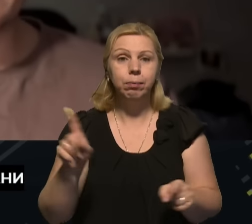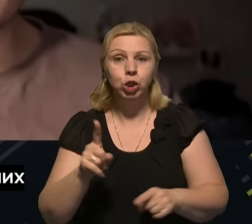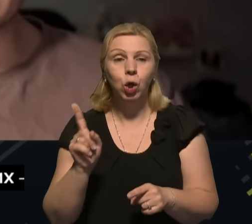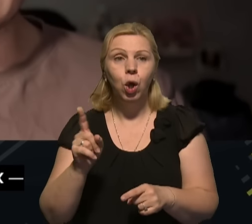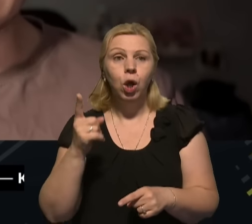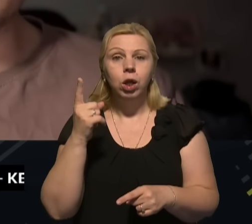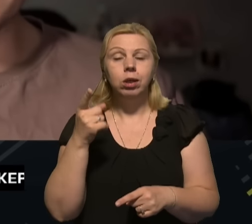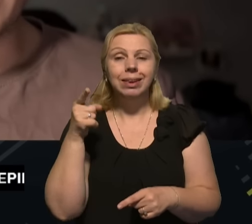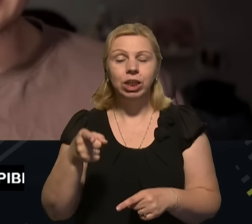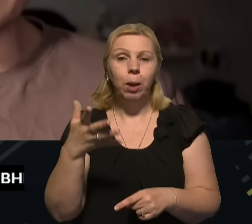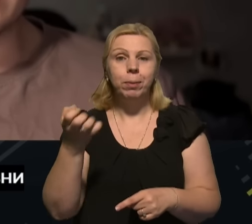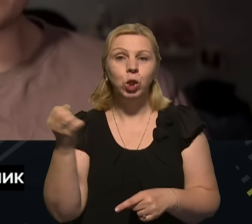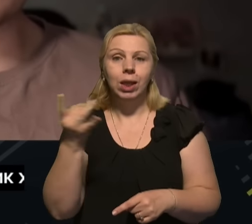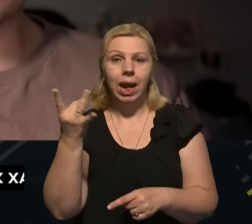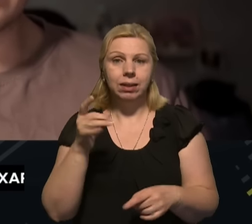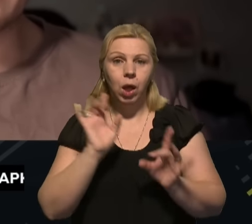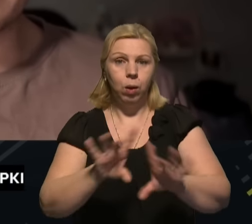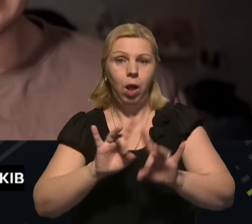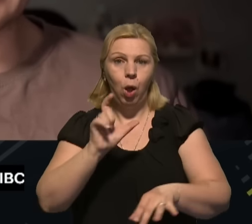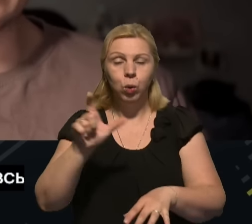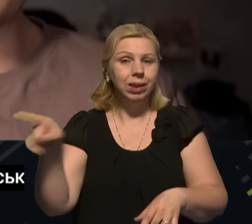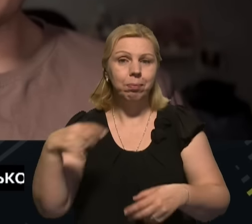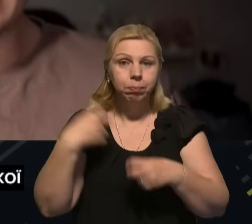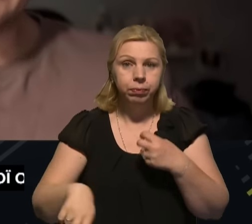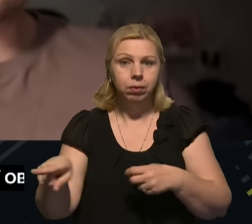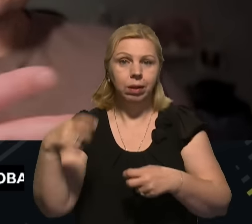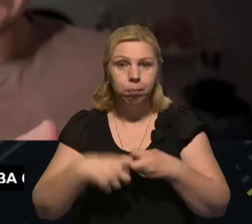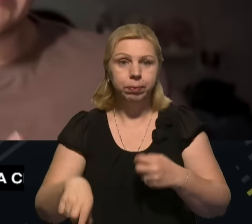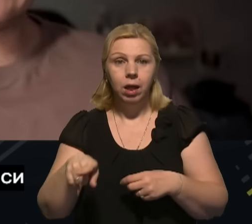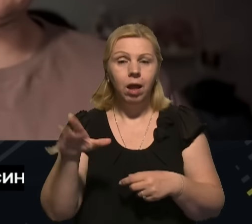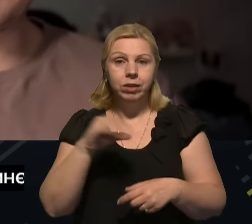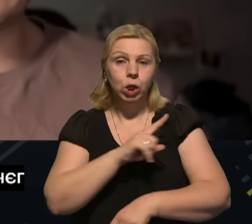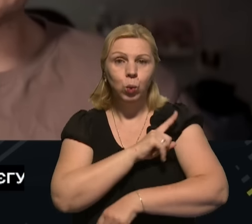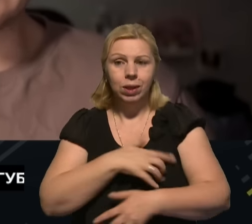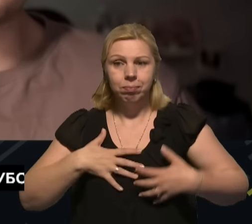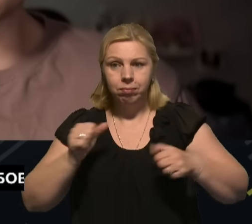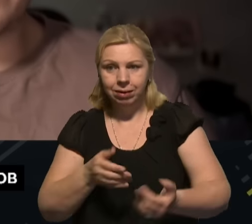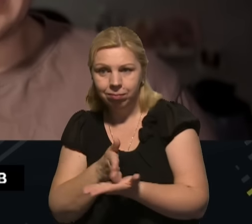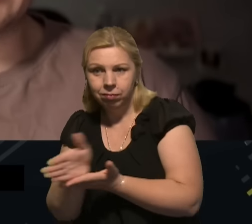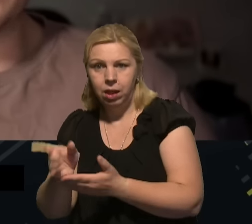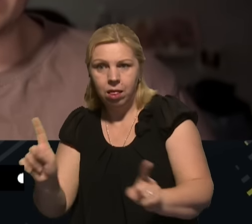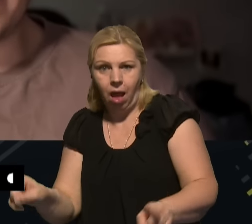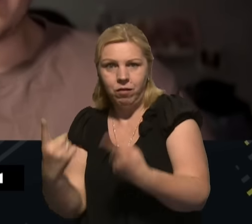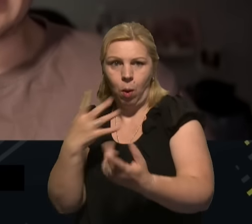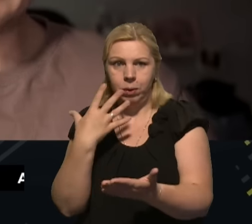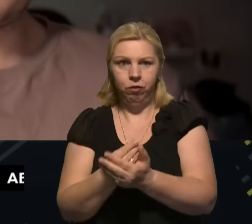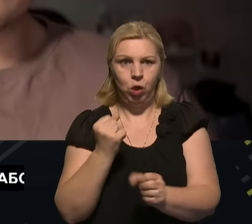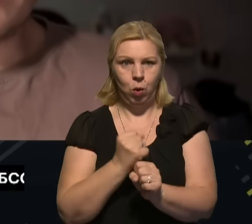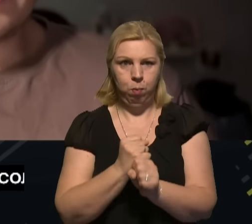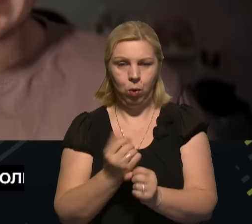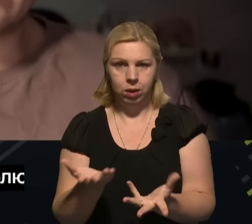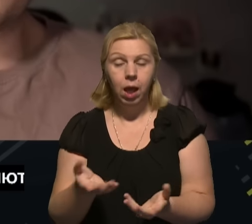-500 раз людям пояснювати, що щось там зламалося, ніж будуть зусилля направляти на відновлення своєї роботи.